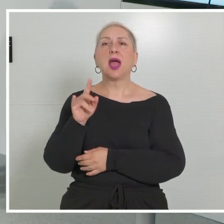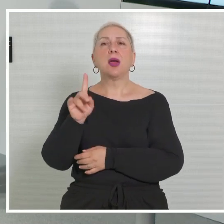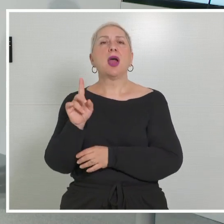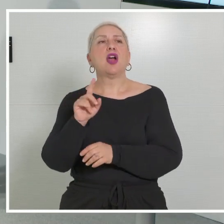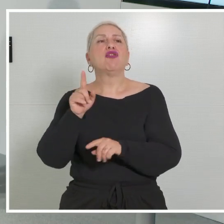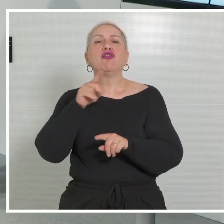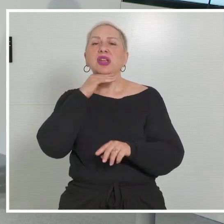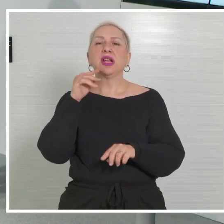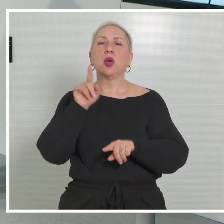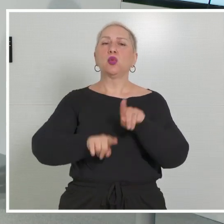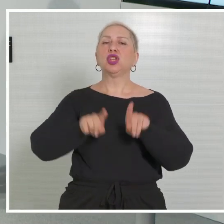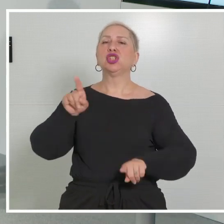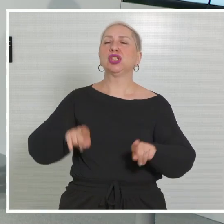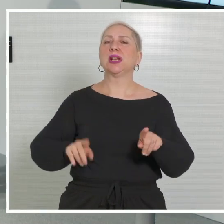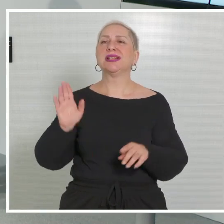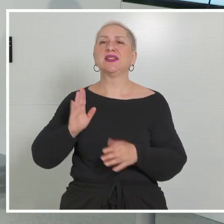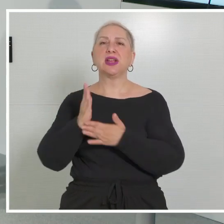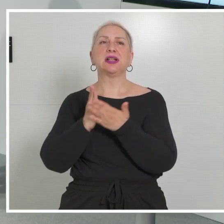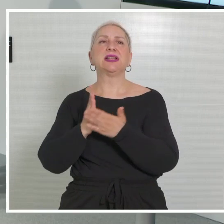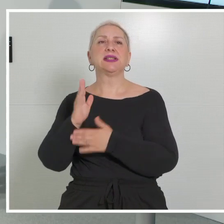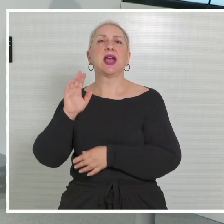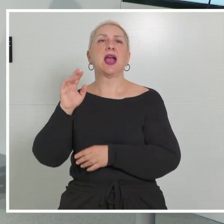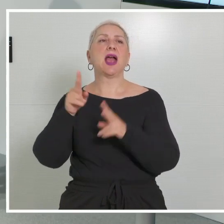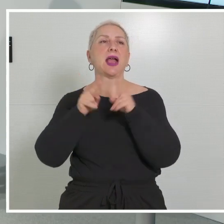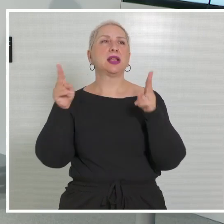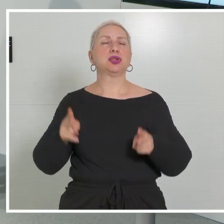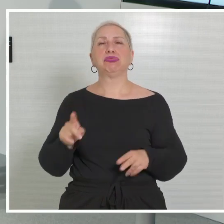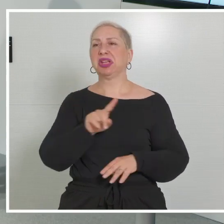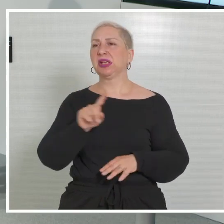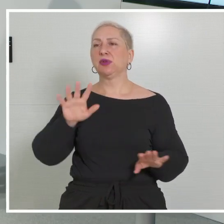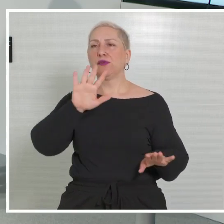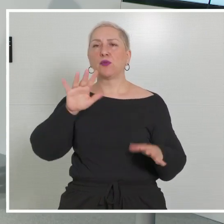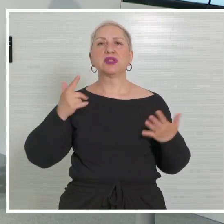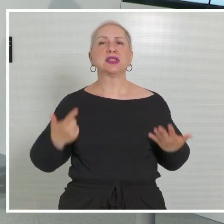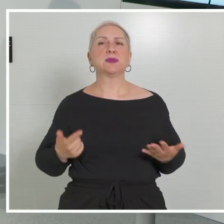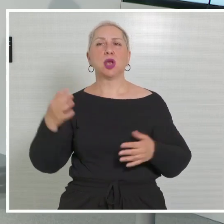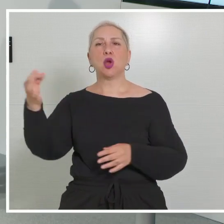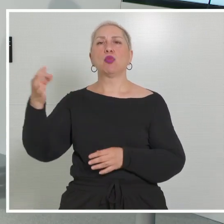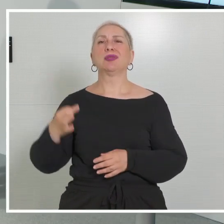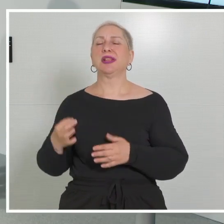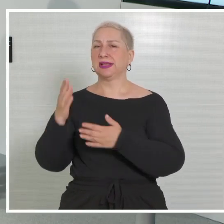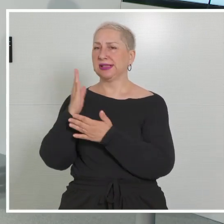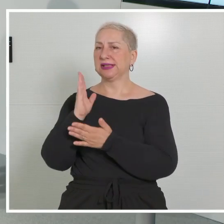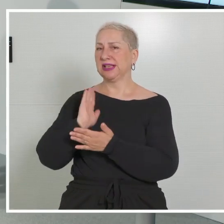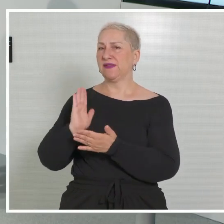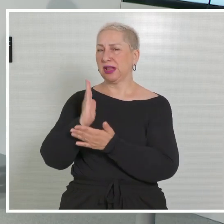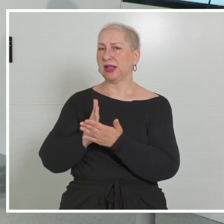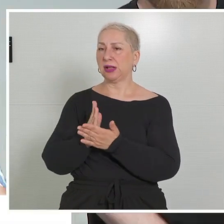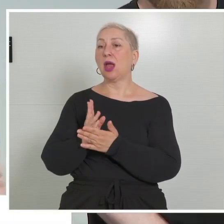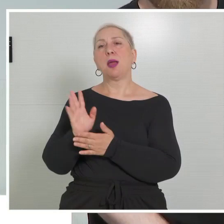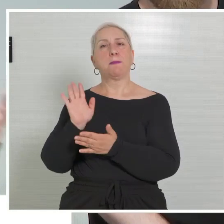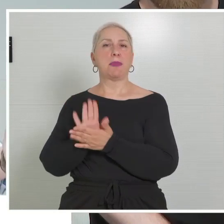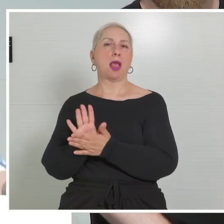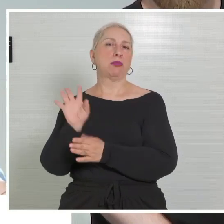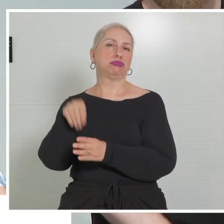unterschiedlichen Zivildiensteinrichtungen die Rückmeldung haben, dass es bis zu 75 Prozent der Zivildiener sind, die ihren Einrichtungen treu bleiben.